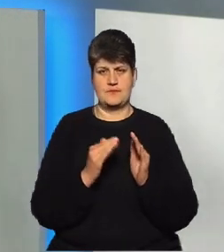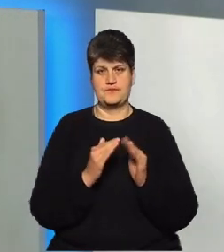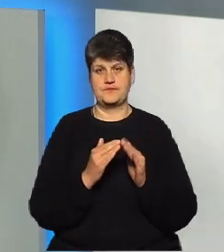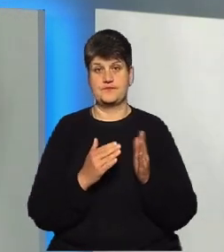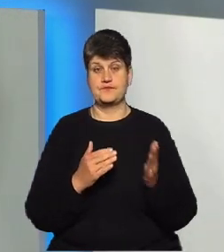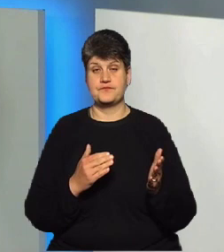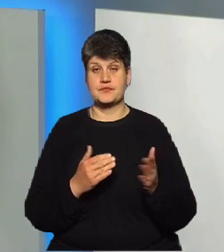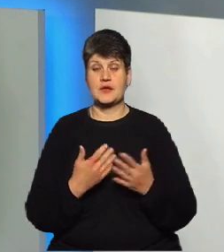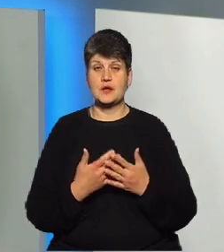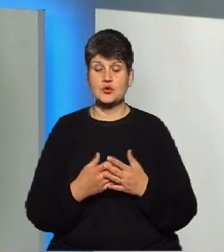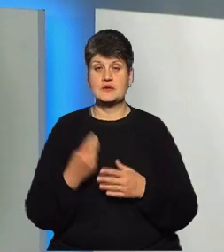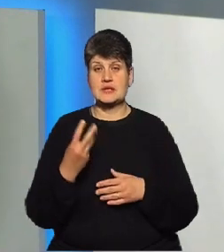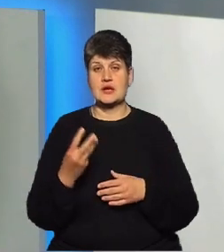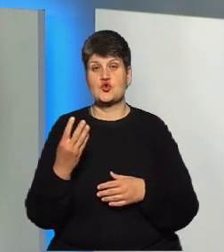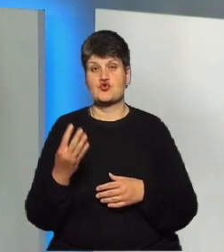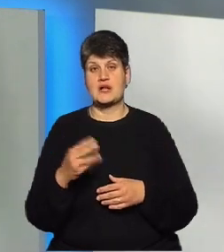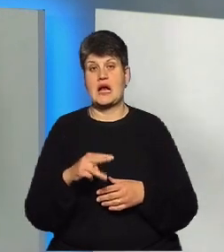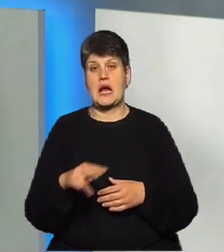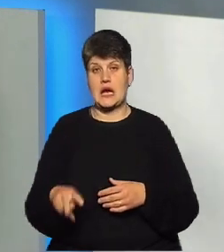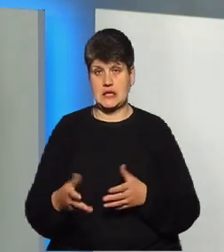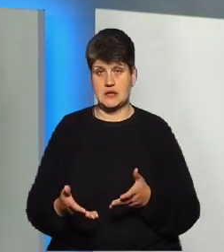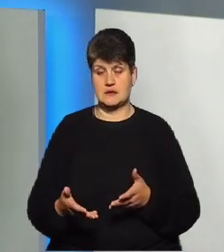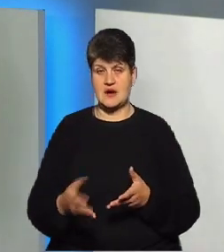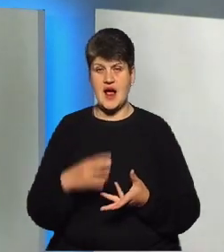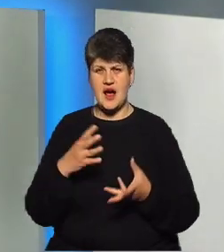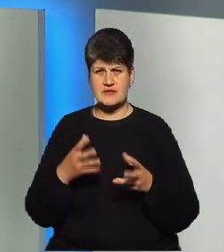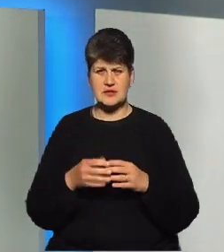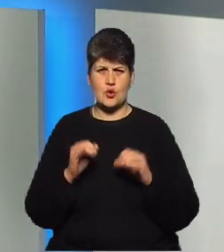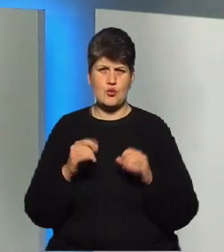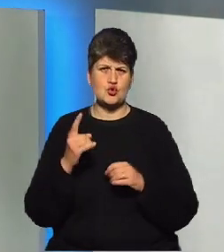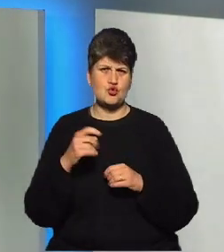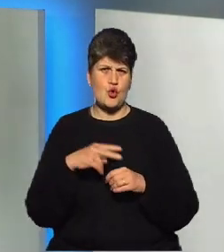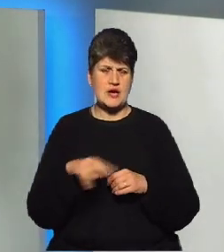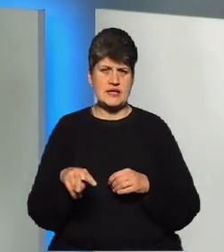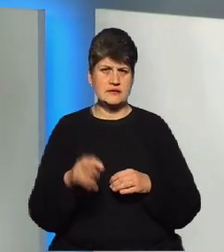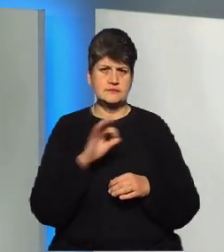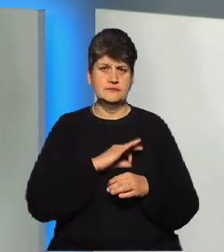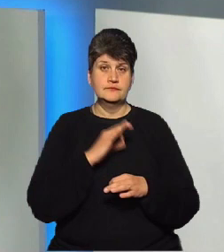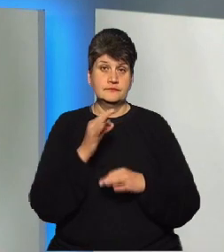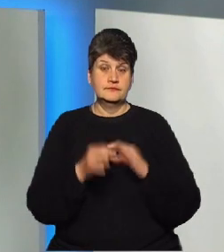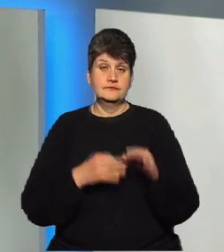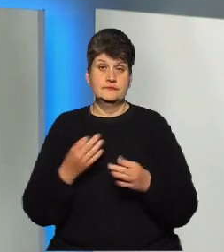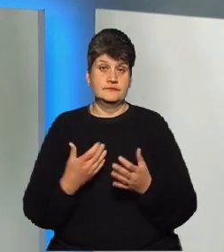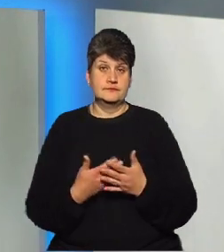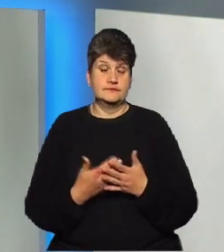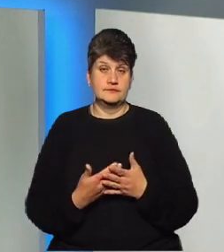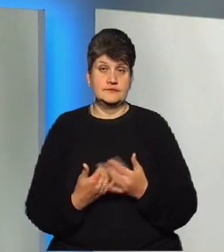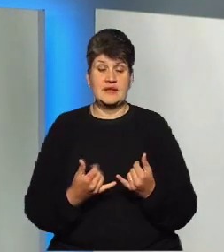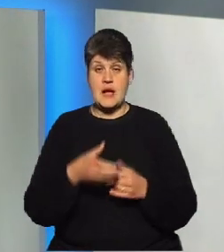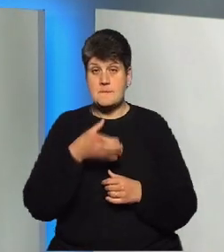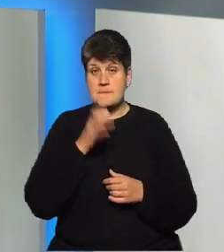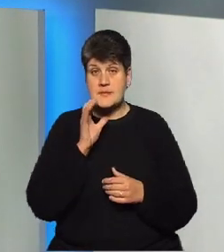Тобто 3-4 літри, наприклад, а в загальному може 100 літрів споживати вдома. І, відповідно, для питних цілий ми